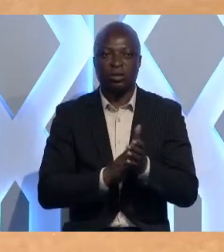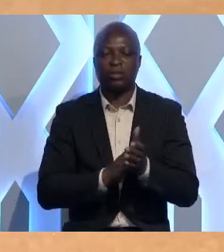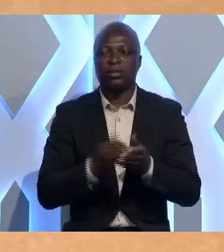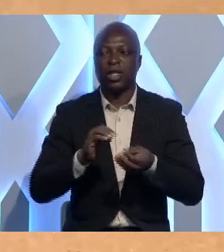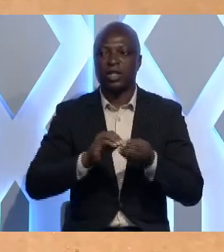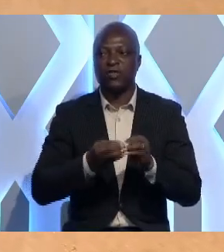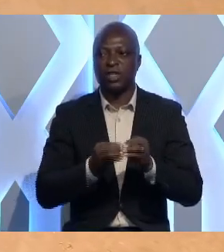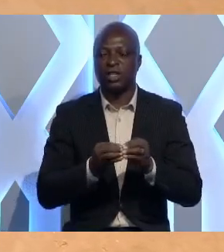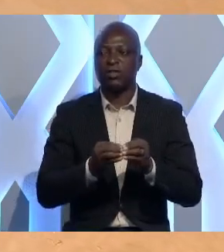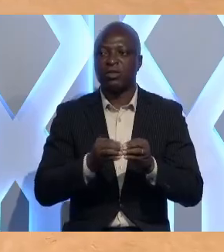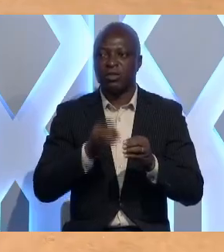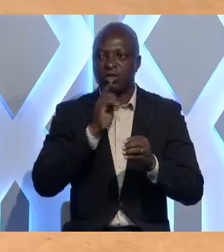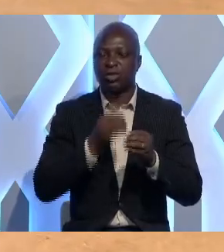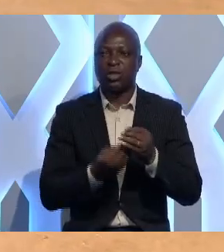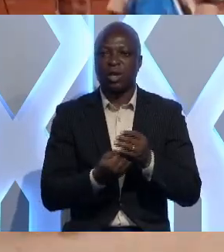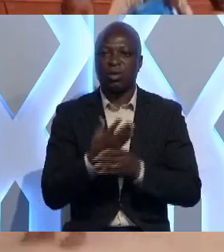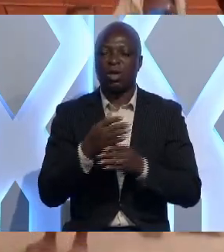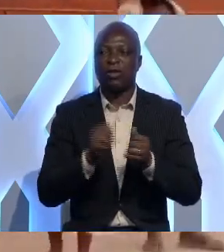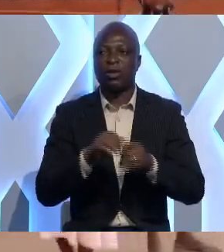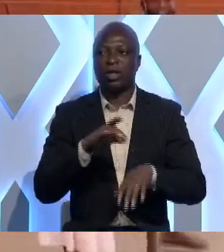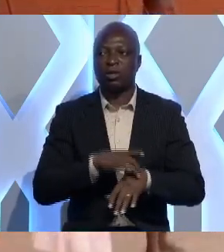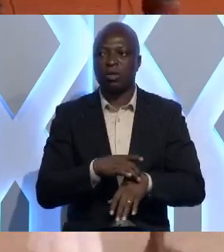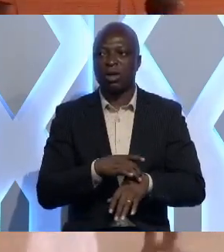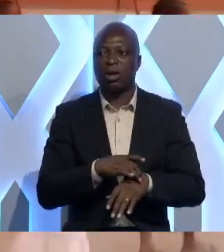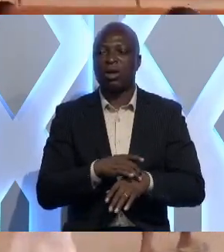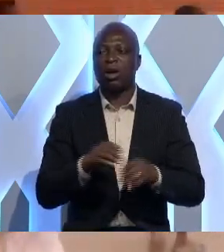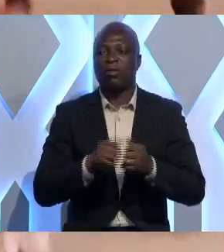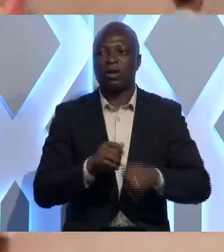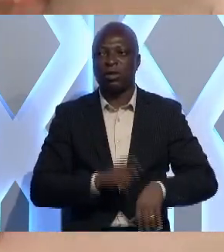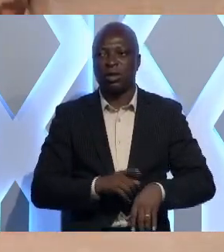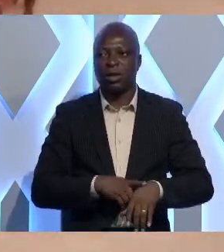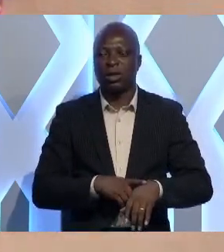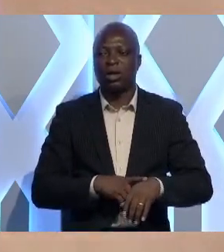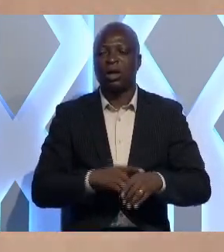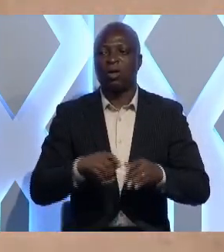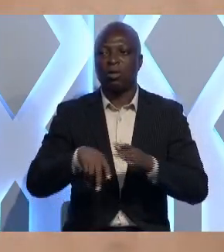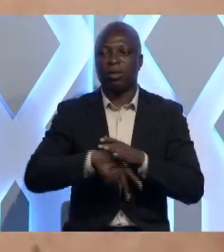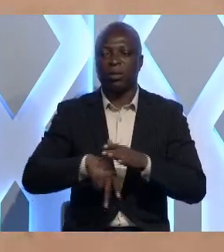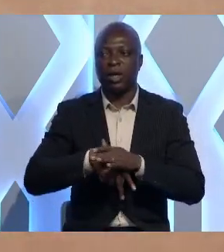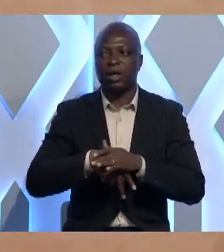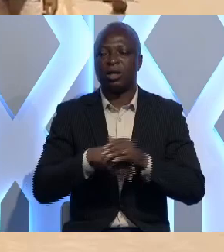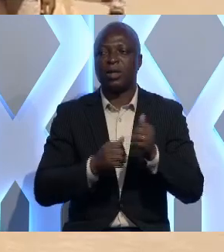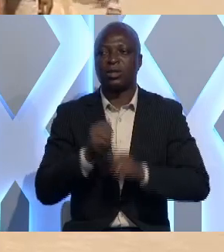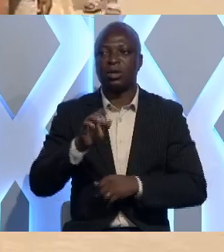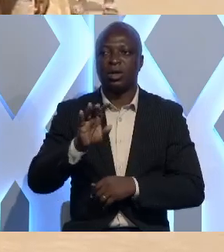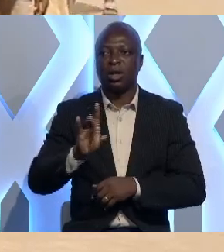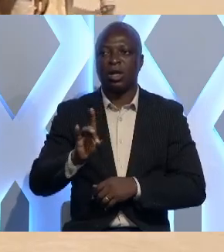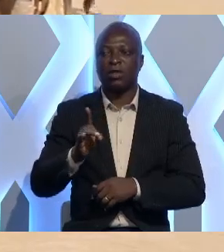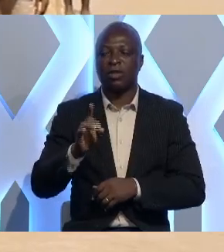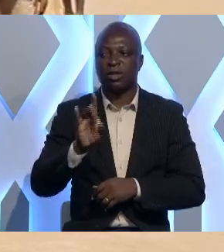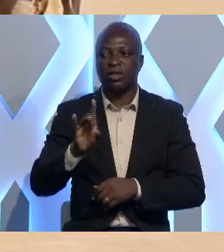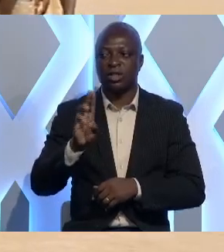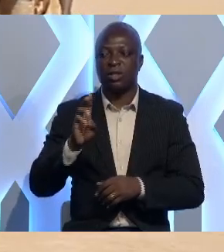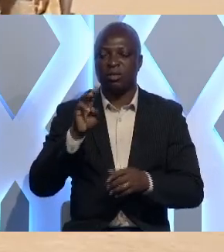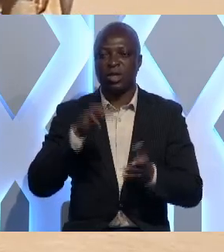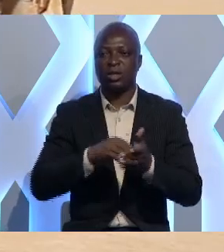effectifs se sont accrus à travers le territoire au fil du temps. Au pré-scolaire, il est passé de 86 600 en